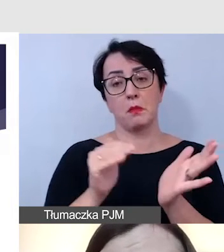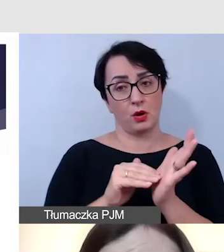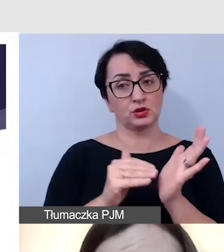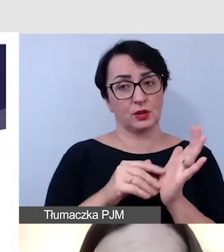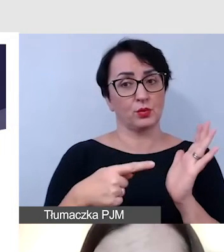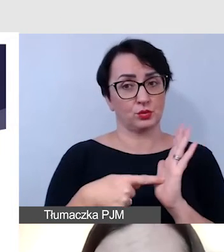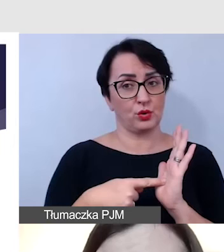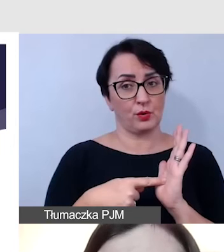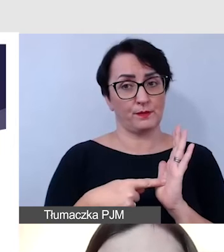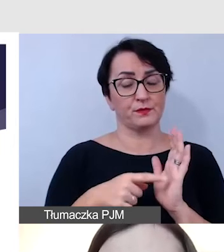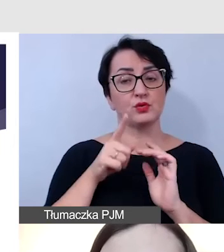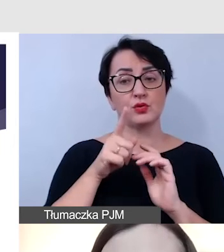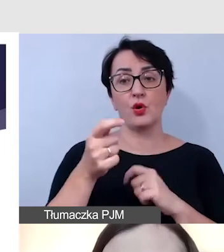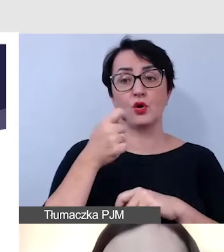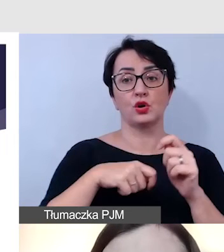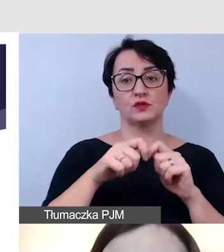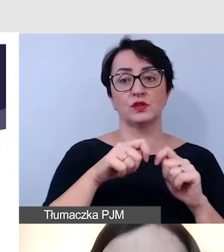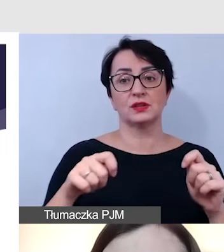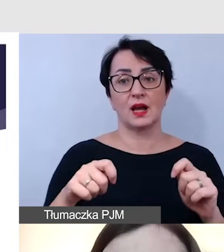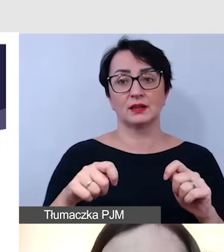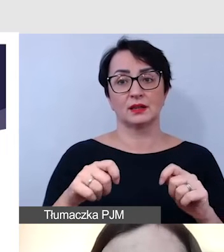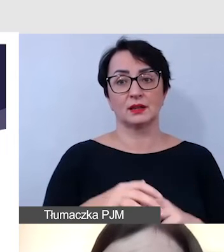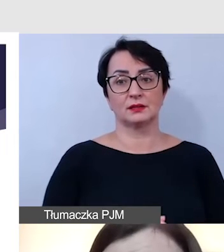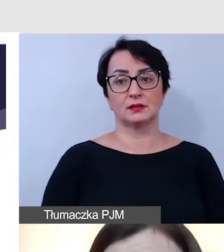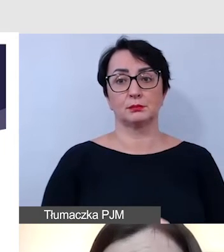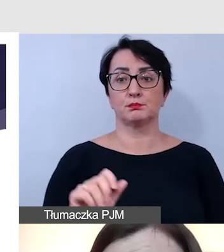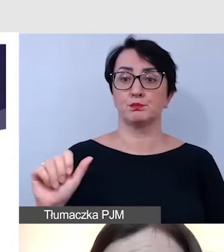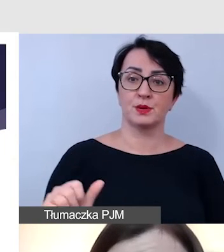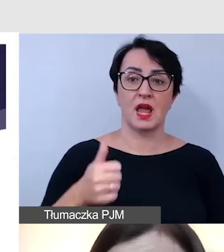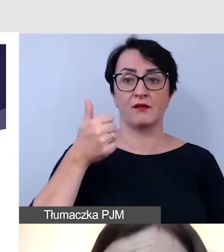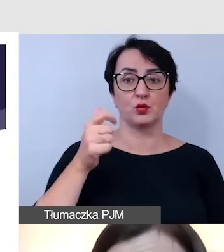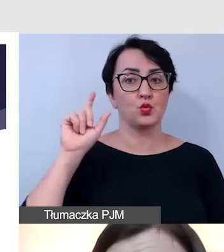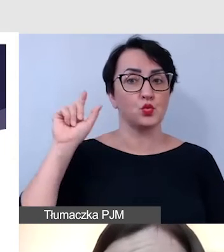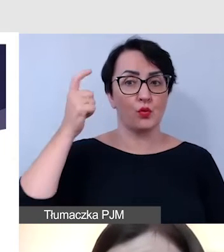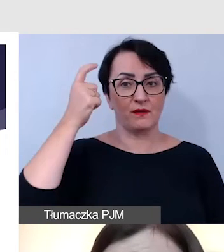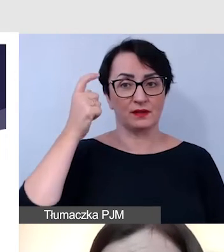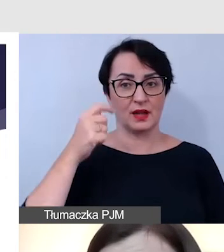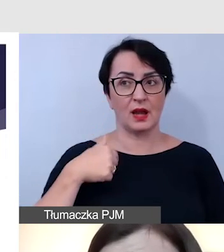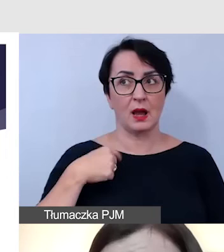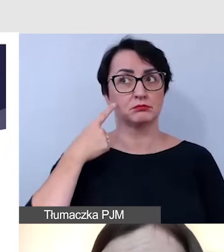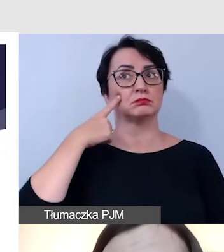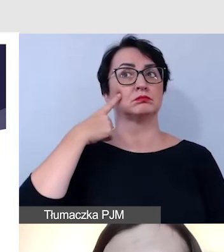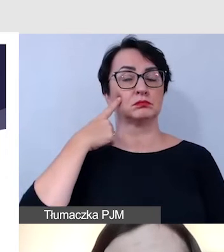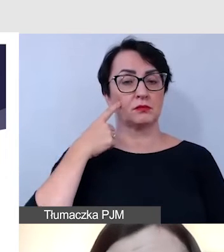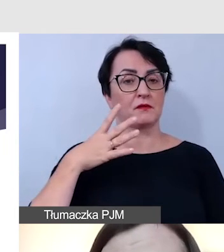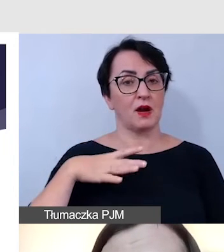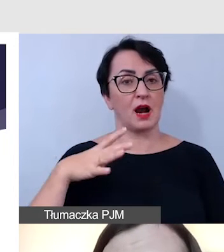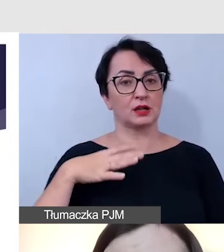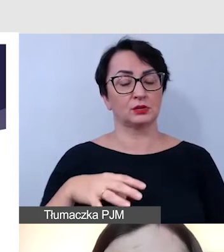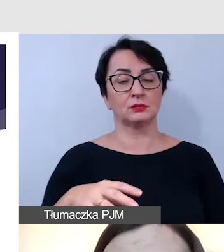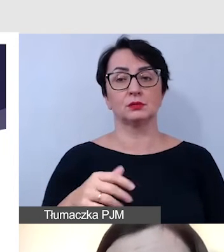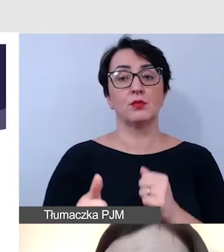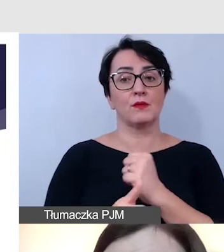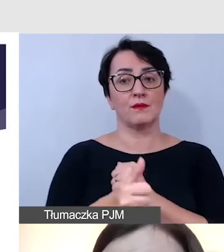Nie jest to rozwiązanie pierwsze, które przychodzi na myj, ze względu na to,